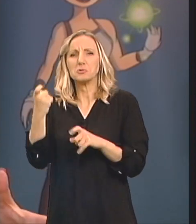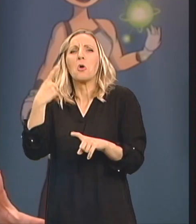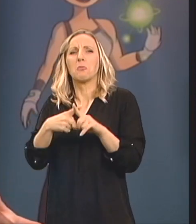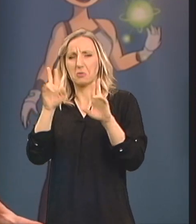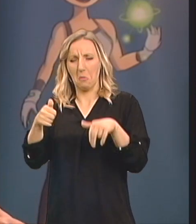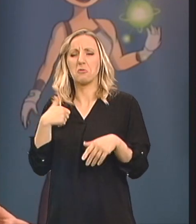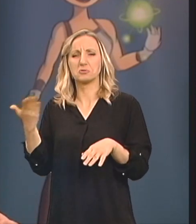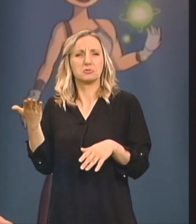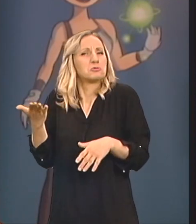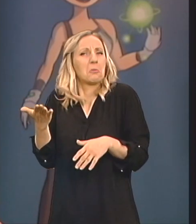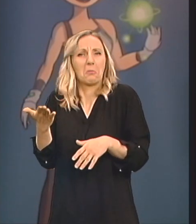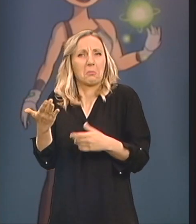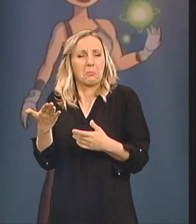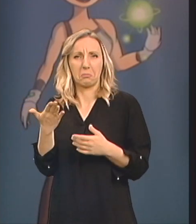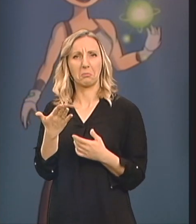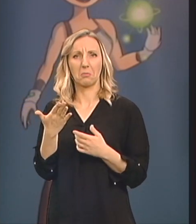Taj period